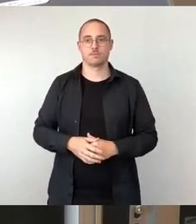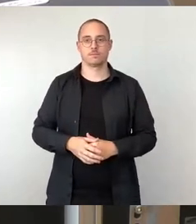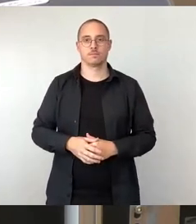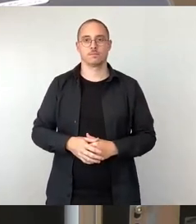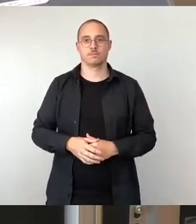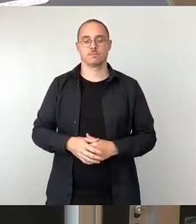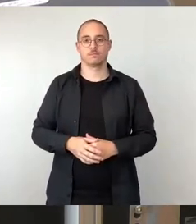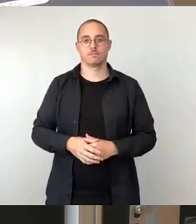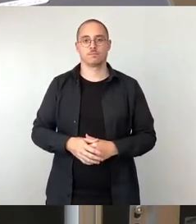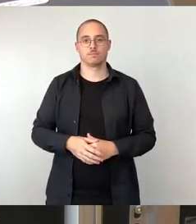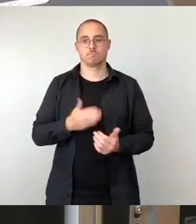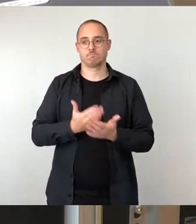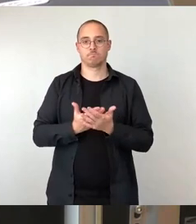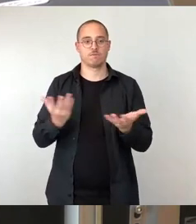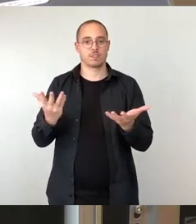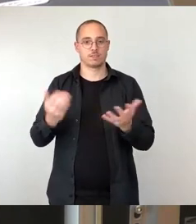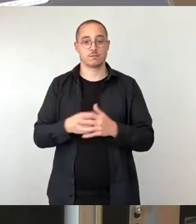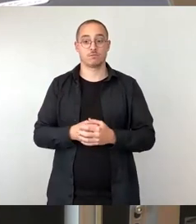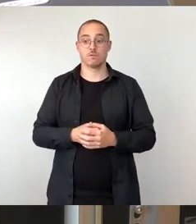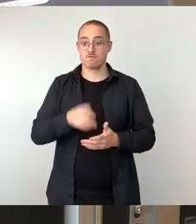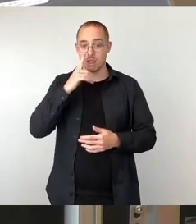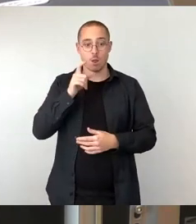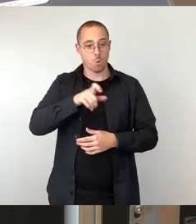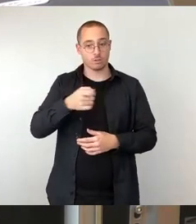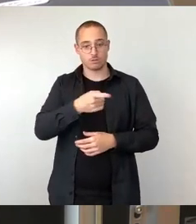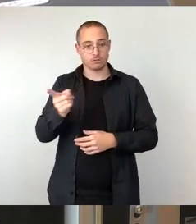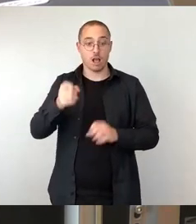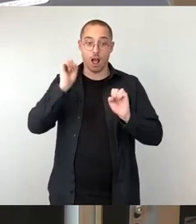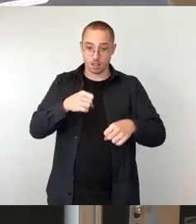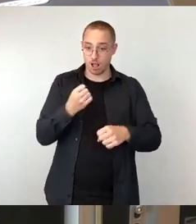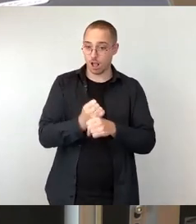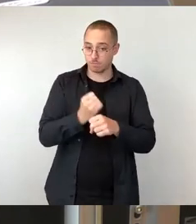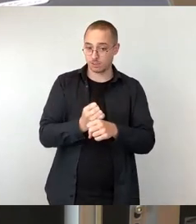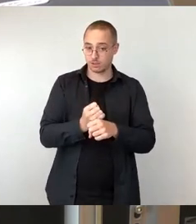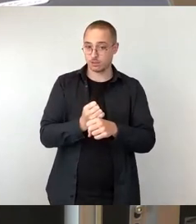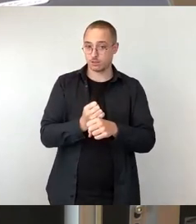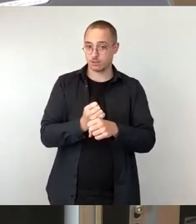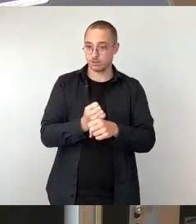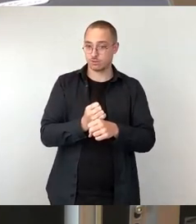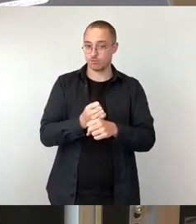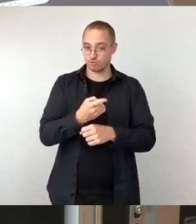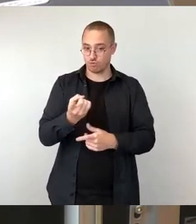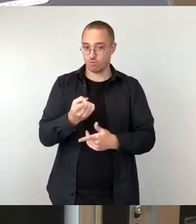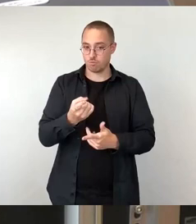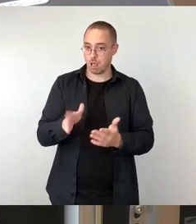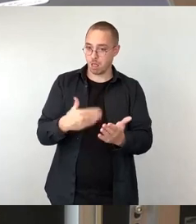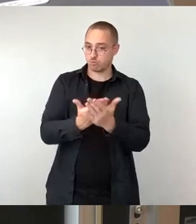ausgesprochen werden, die arbeiten können, den bereitgestellten und angebotenen Arbeitsgelegenheiten